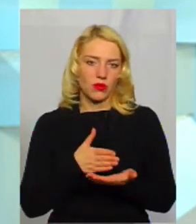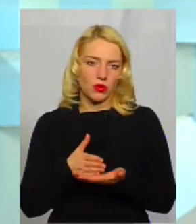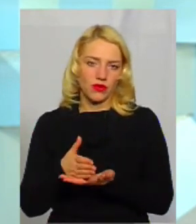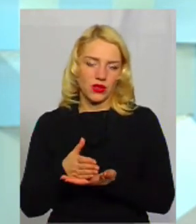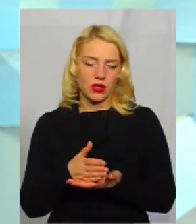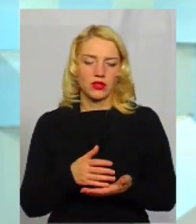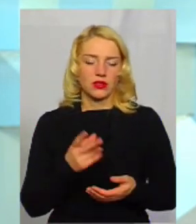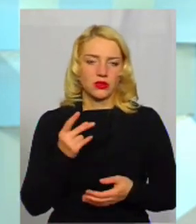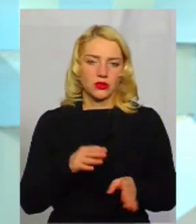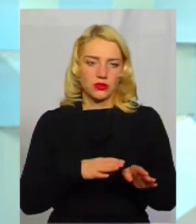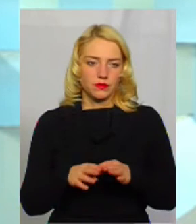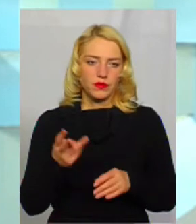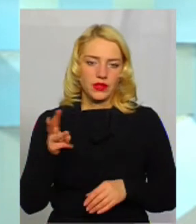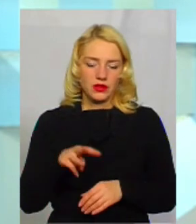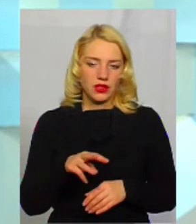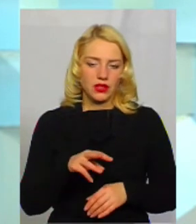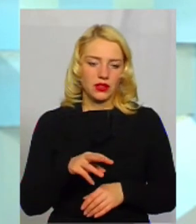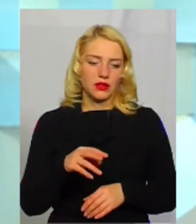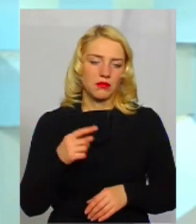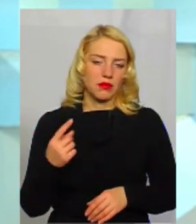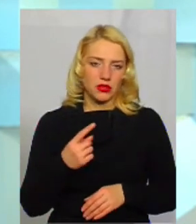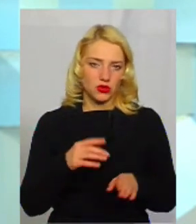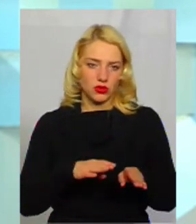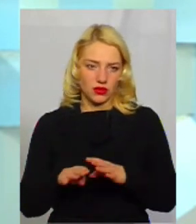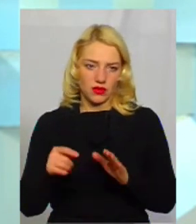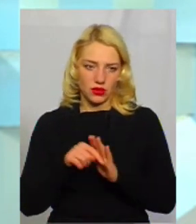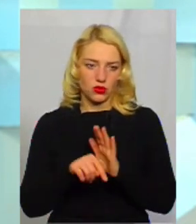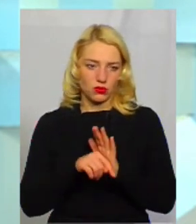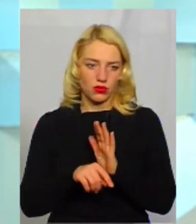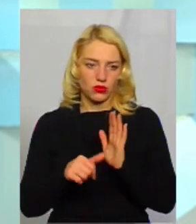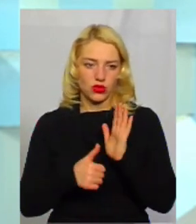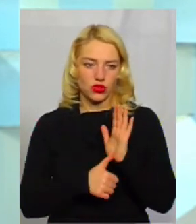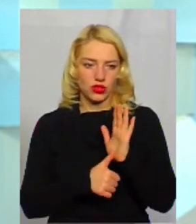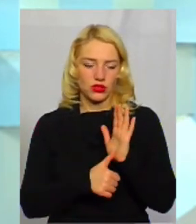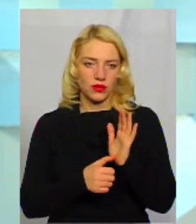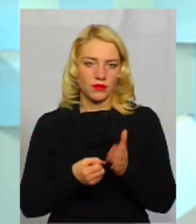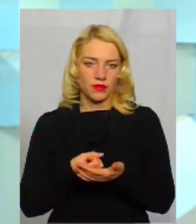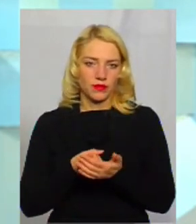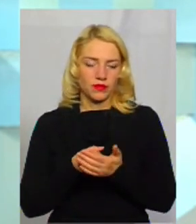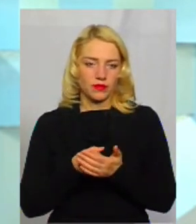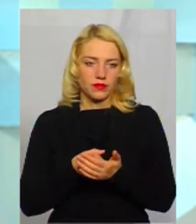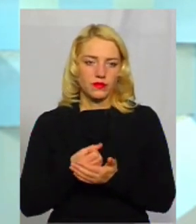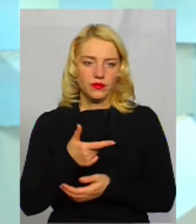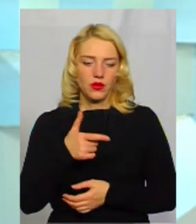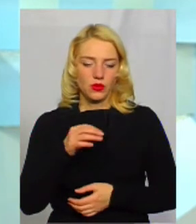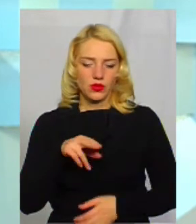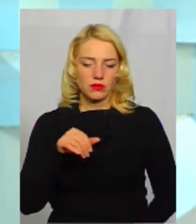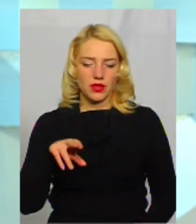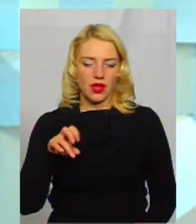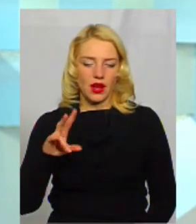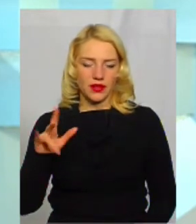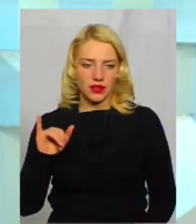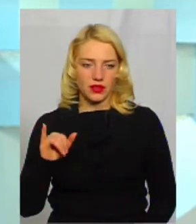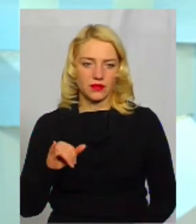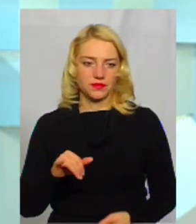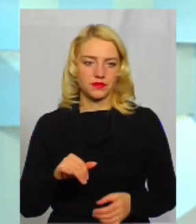рівня і 3 лікарні першого рівня. Тобто 6 госпітальні ради і